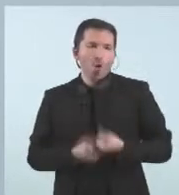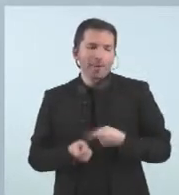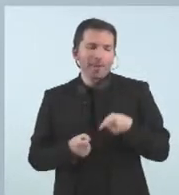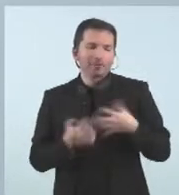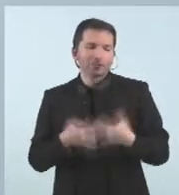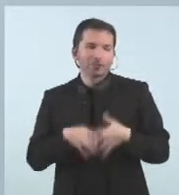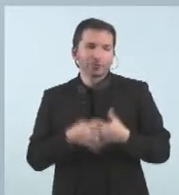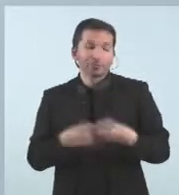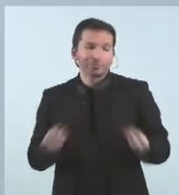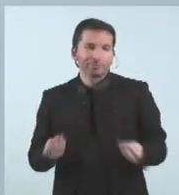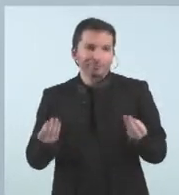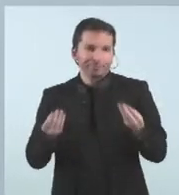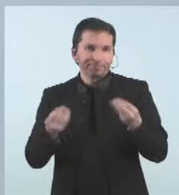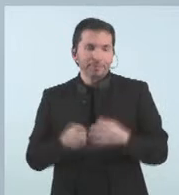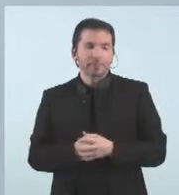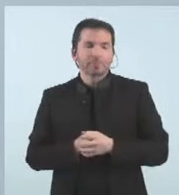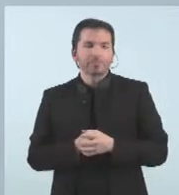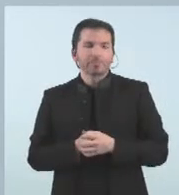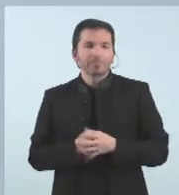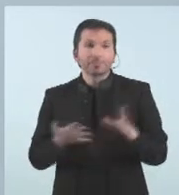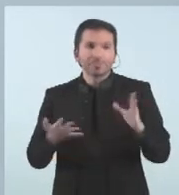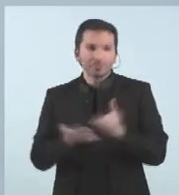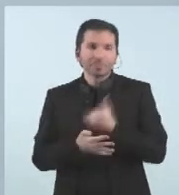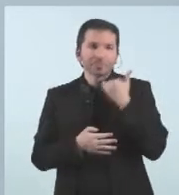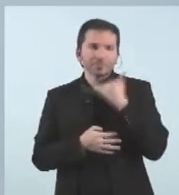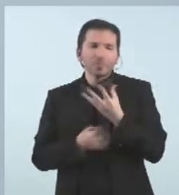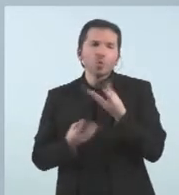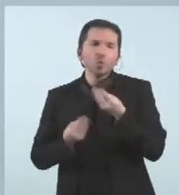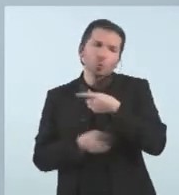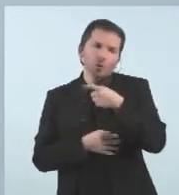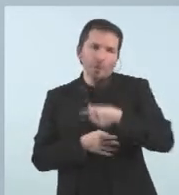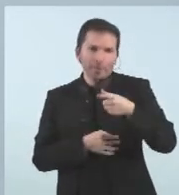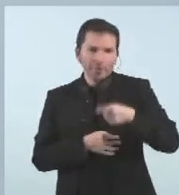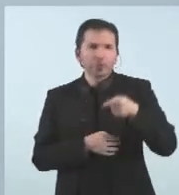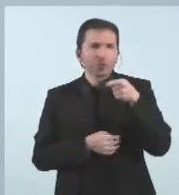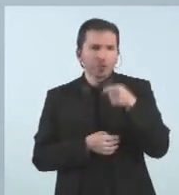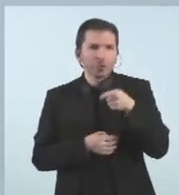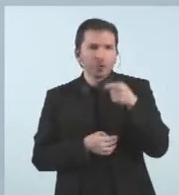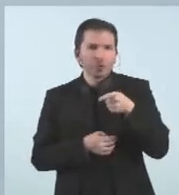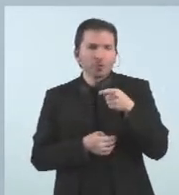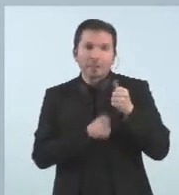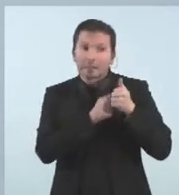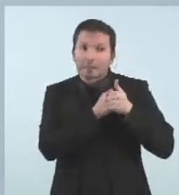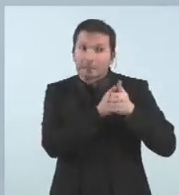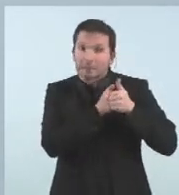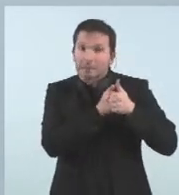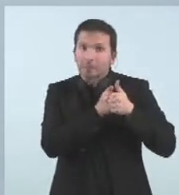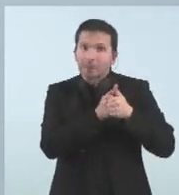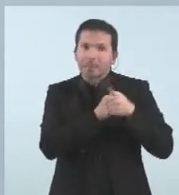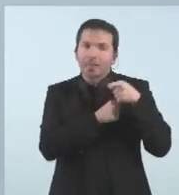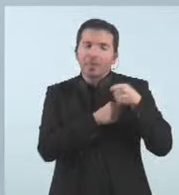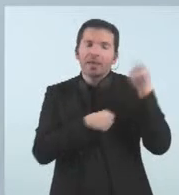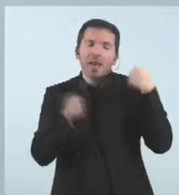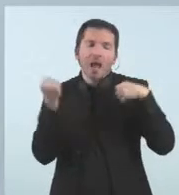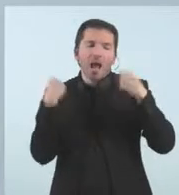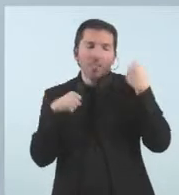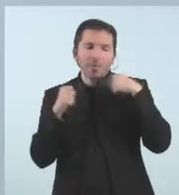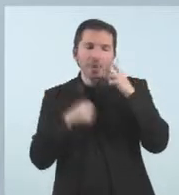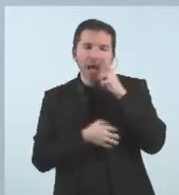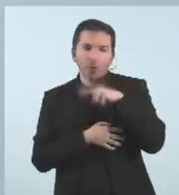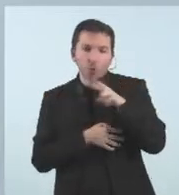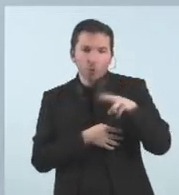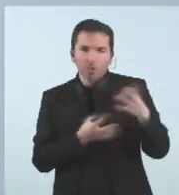tots sabeu doncs directament o indirectament hi ha moltes persones que depenem doncs de l'activitat turística en aquest sentit